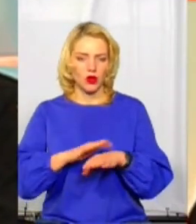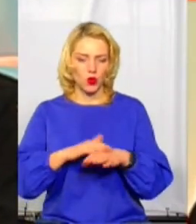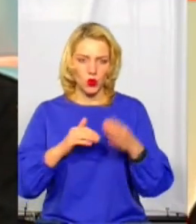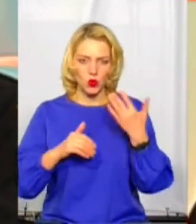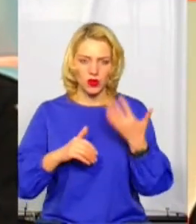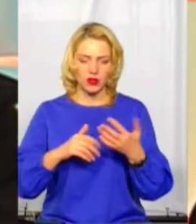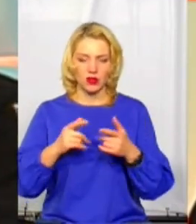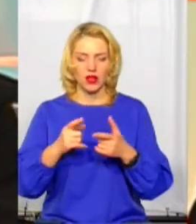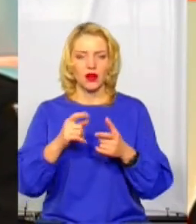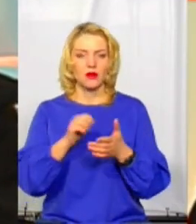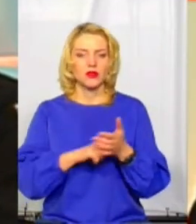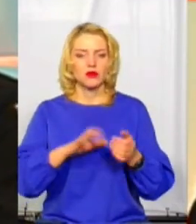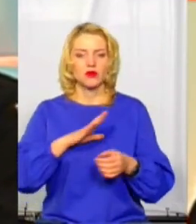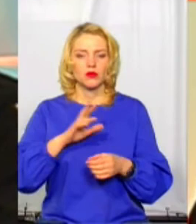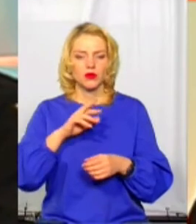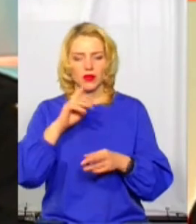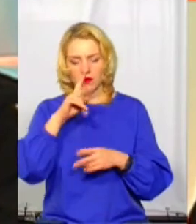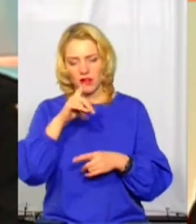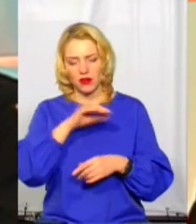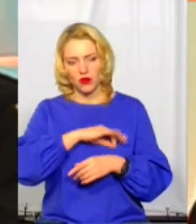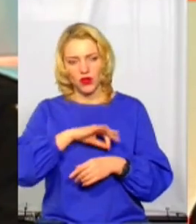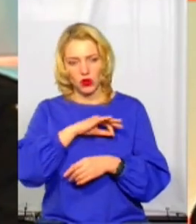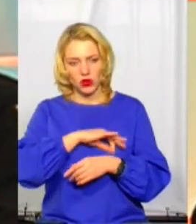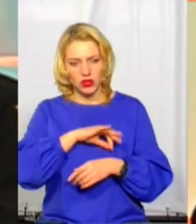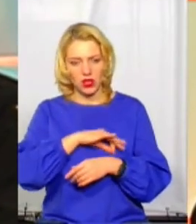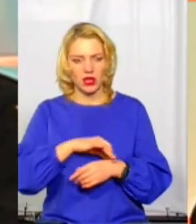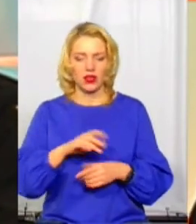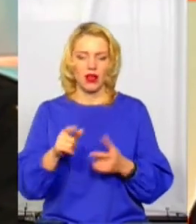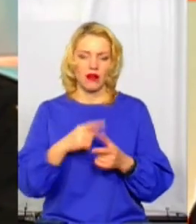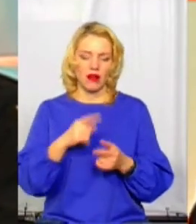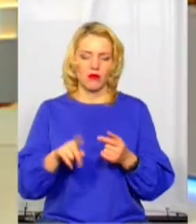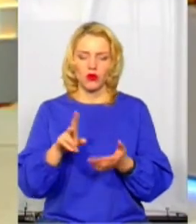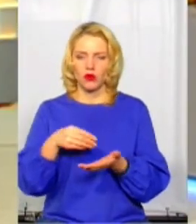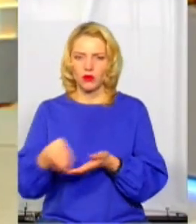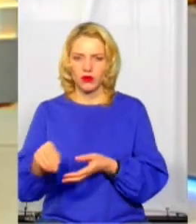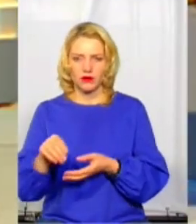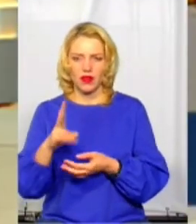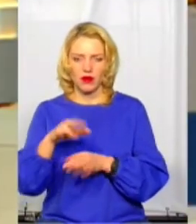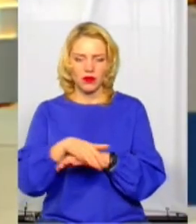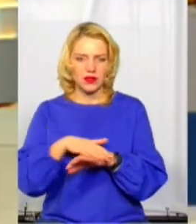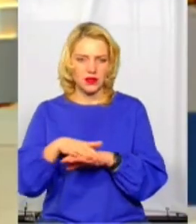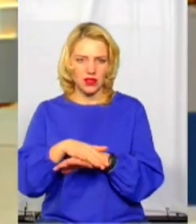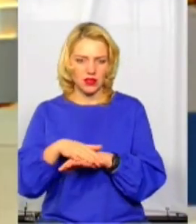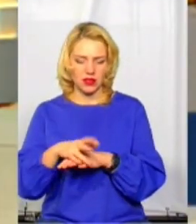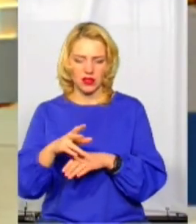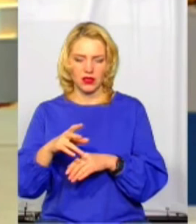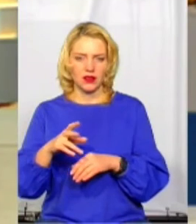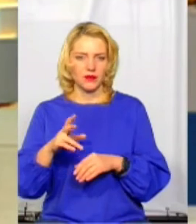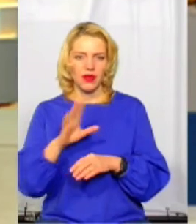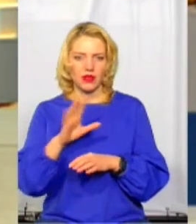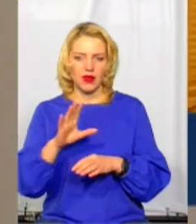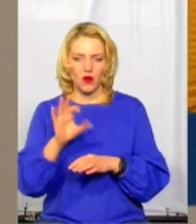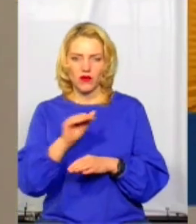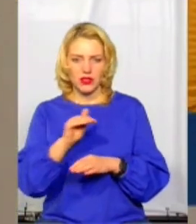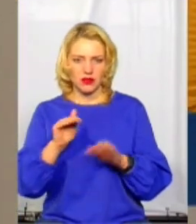або неправильного використання, або виробу, який він придбав десь в підпіллі на ринку з-під прилавку. А от